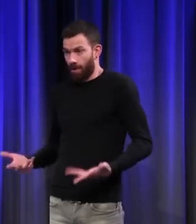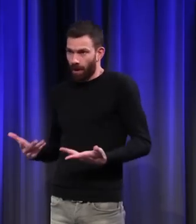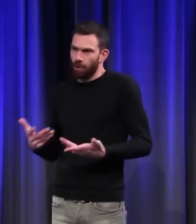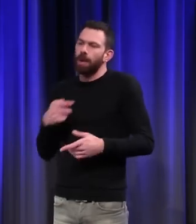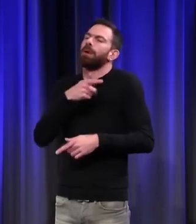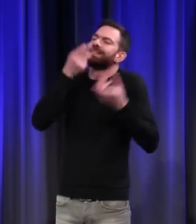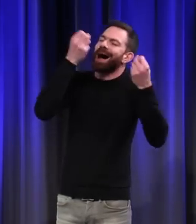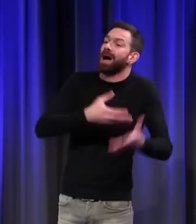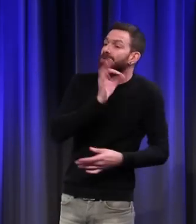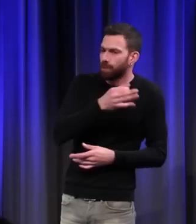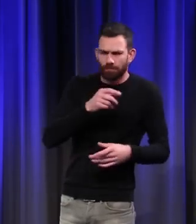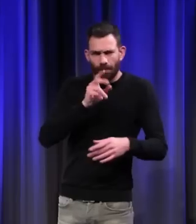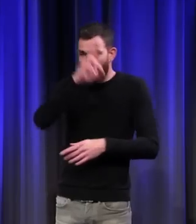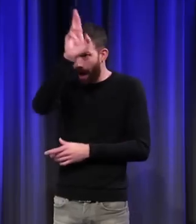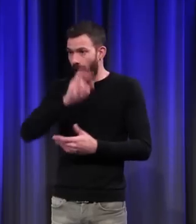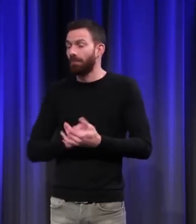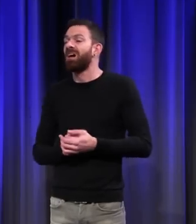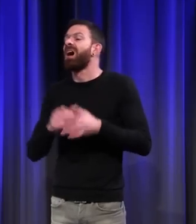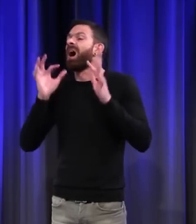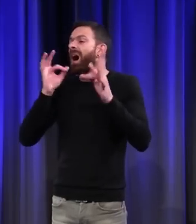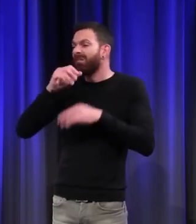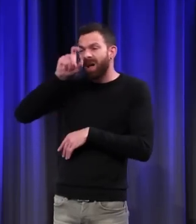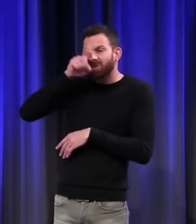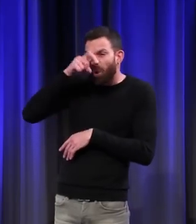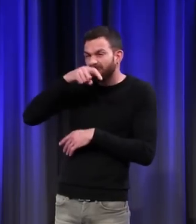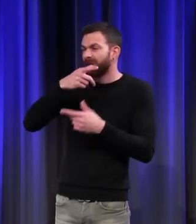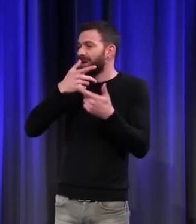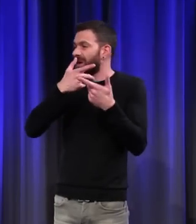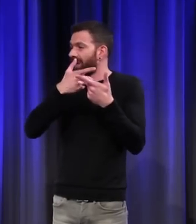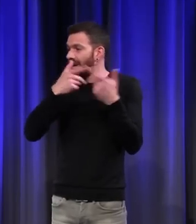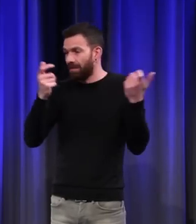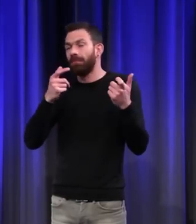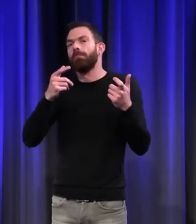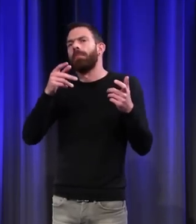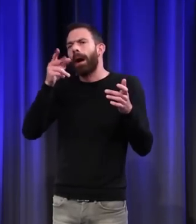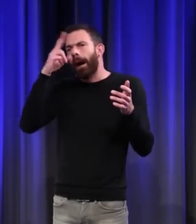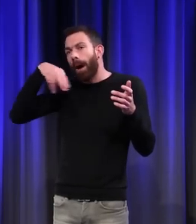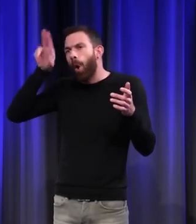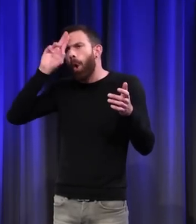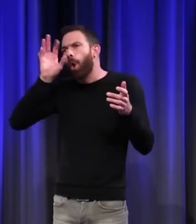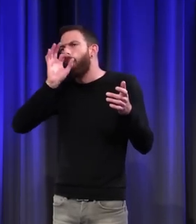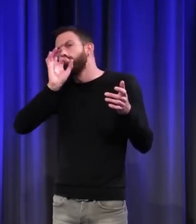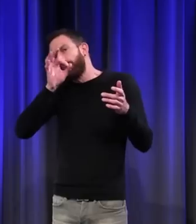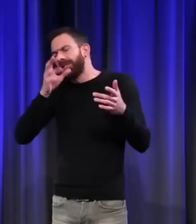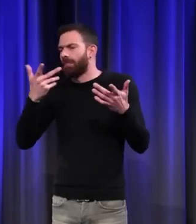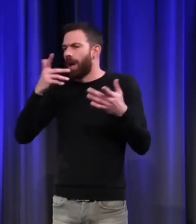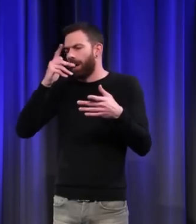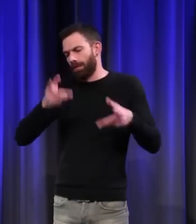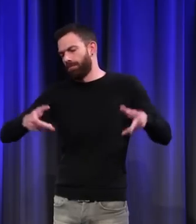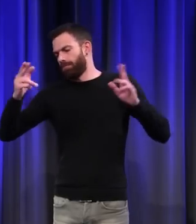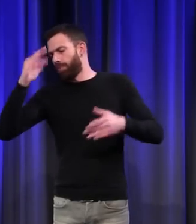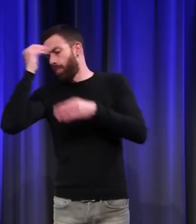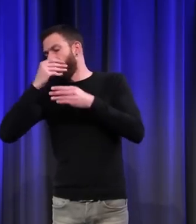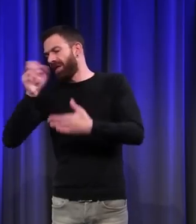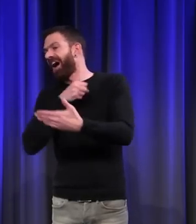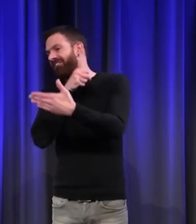même relativement rare. Les histoires de sorcellerie, qu'elles touchent l'Europe à l'extrême fin du Moyen Âge, mais concernent